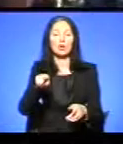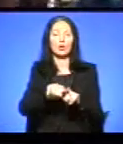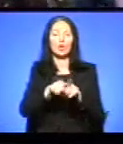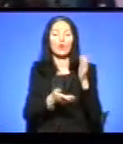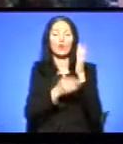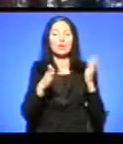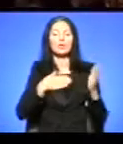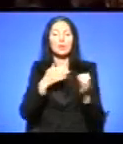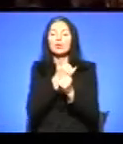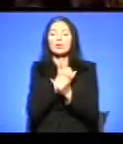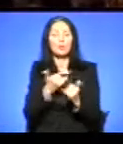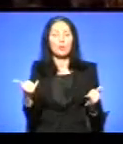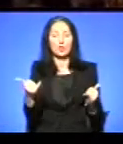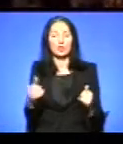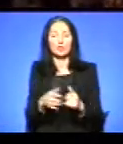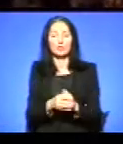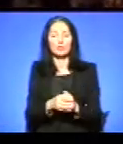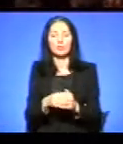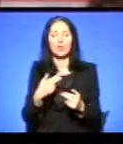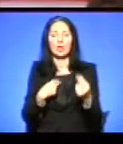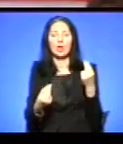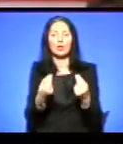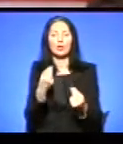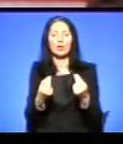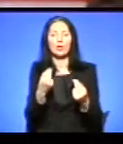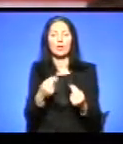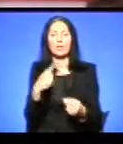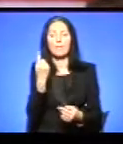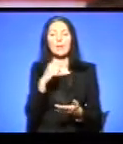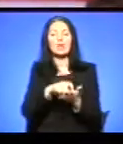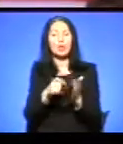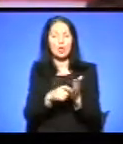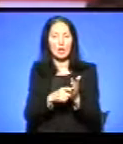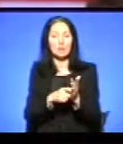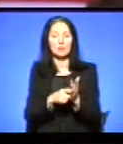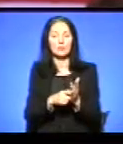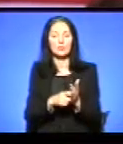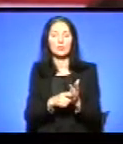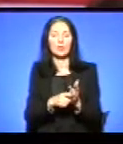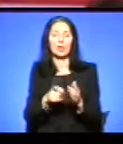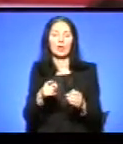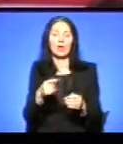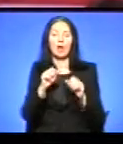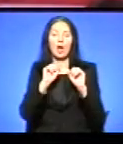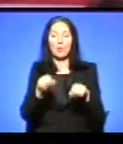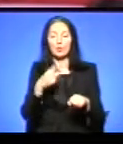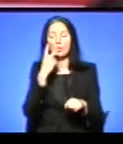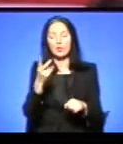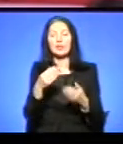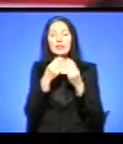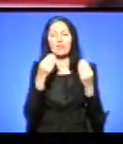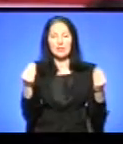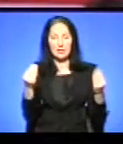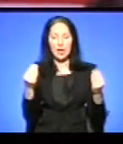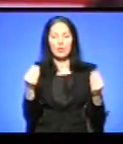Ти гуляли тут. Я ж пожартувала». Першокласники Масово-Східний та Сонячний зможуть подаватися за виставу пригоду у Великому місті в